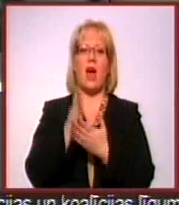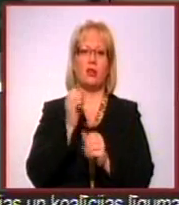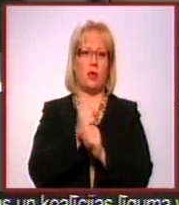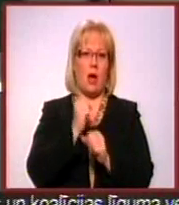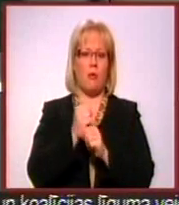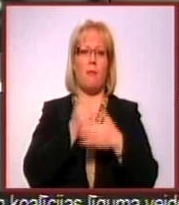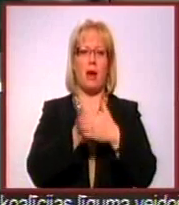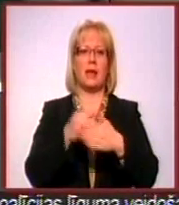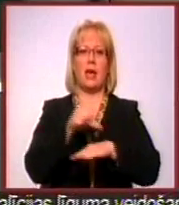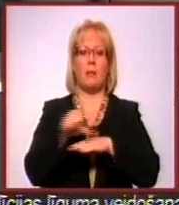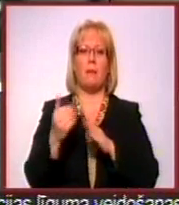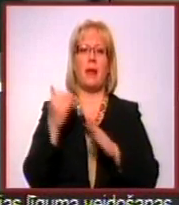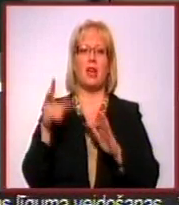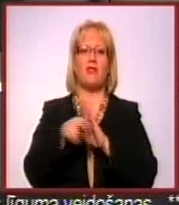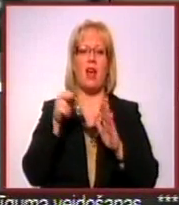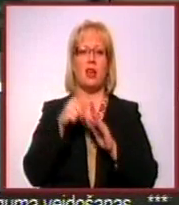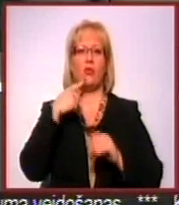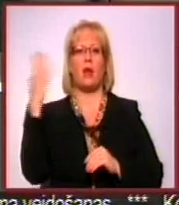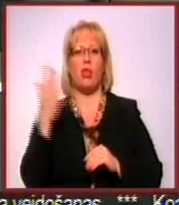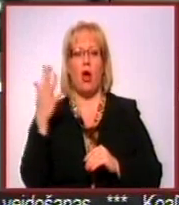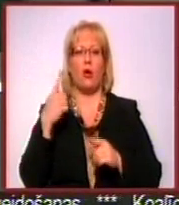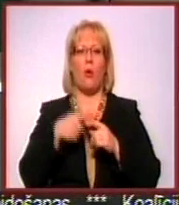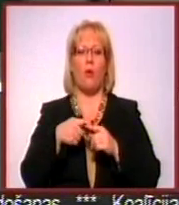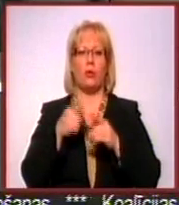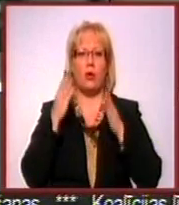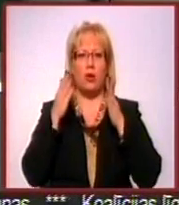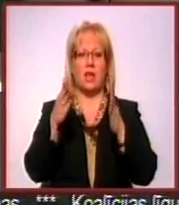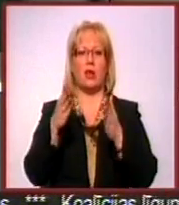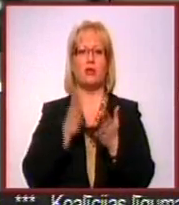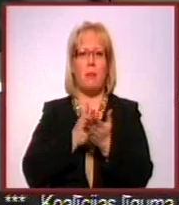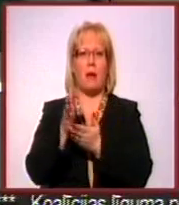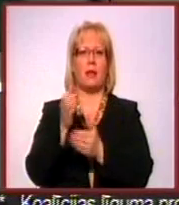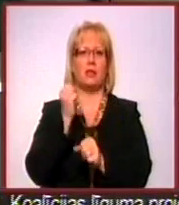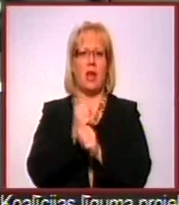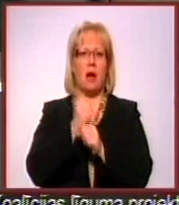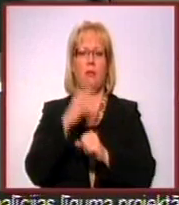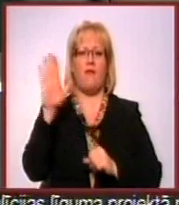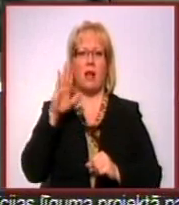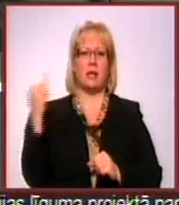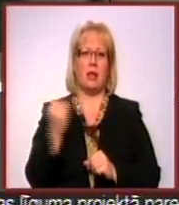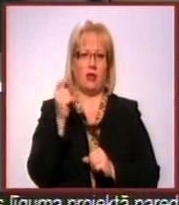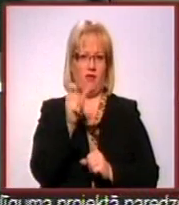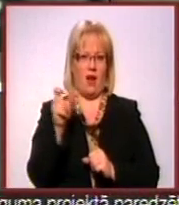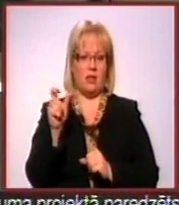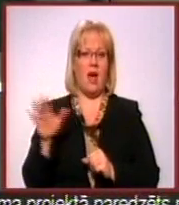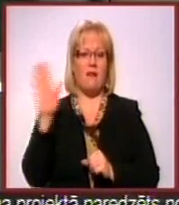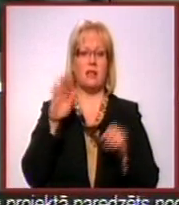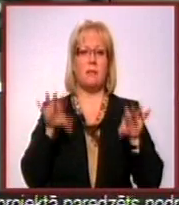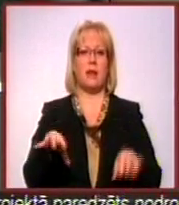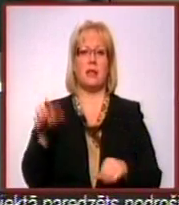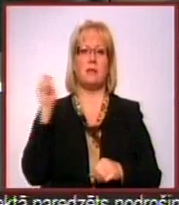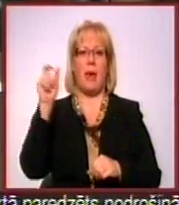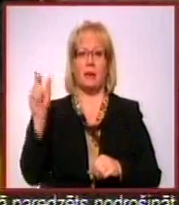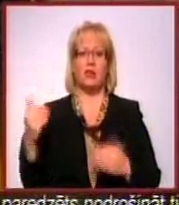darbu, maksimāli ierobežojot priekšvēlēšanu retoriku un koncentrējoties uz pragmatisku darbu valsts intrešu vārdā. Valsts prezidents Andris